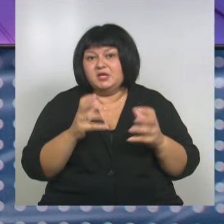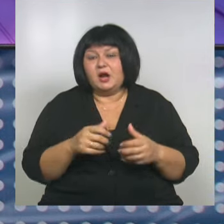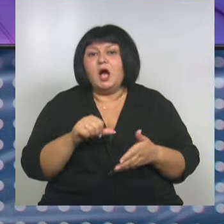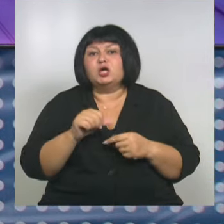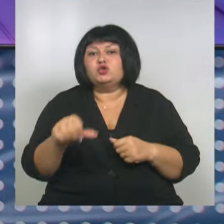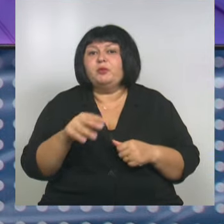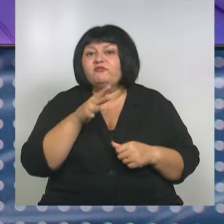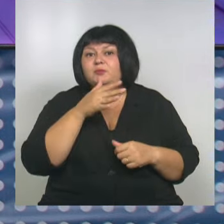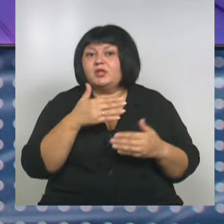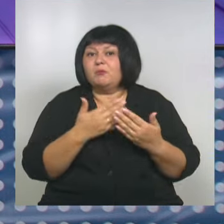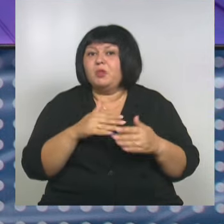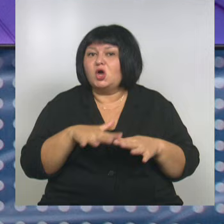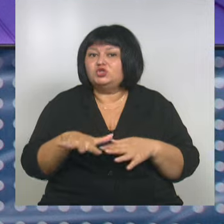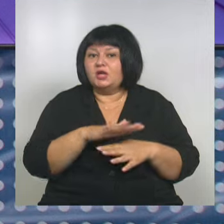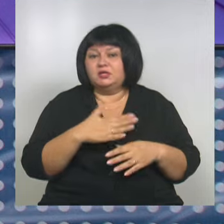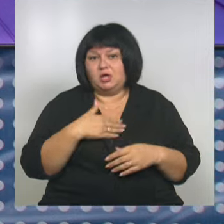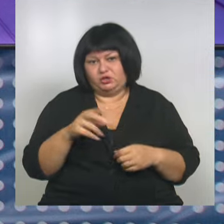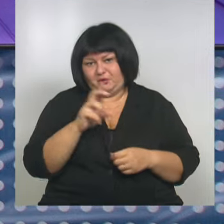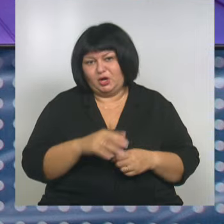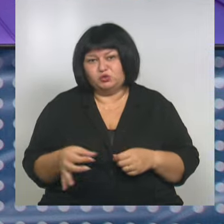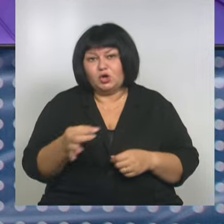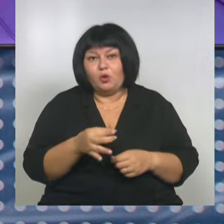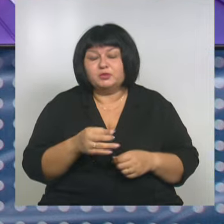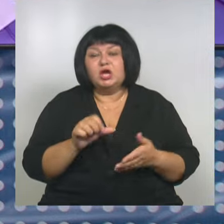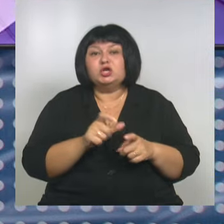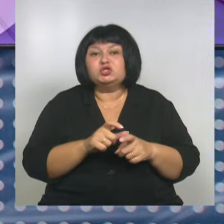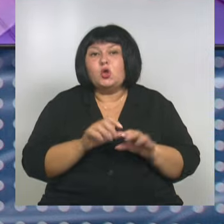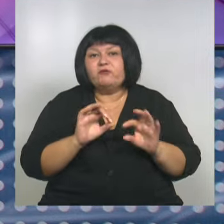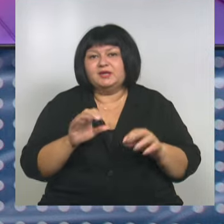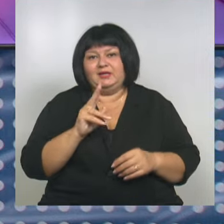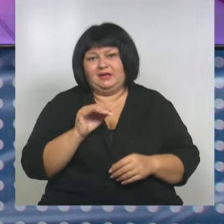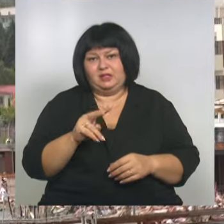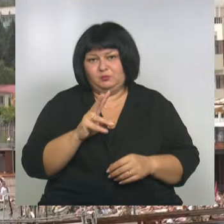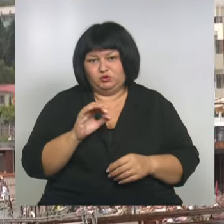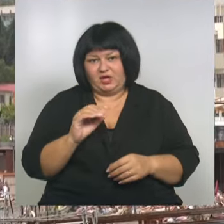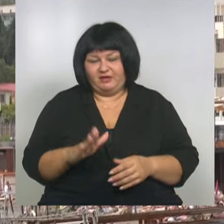внимание к площадке нашей Белгородской области. Слово Кириллу Мусаеву.